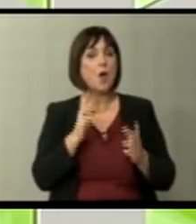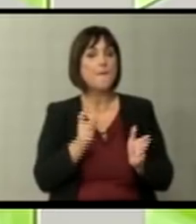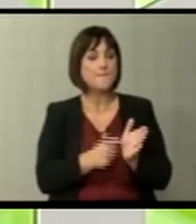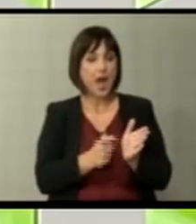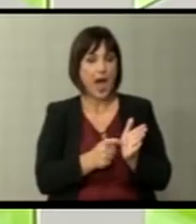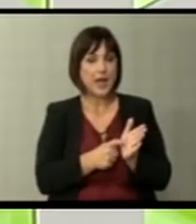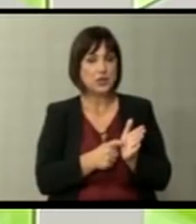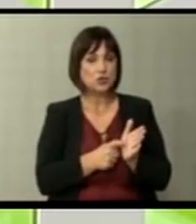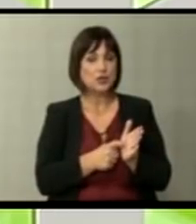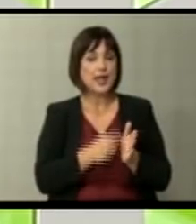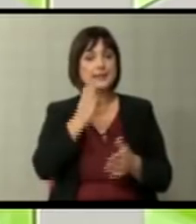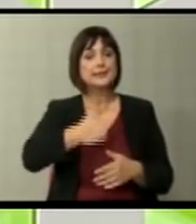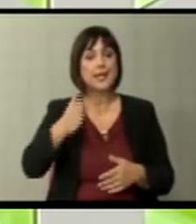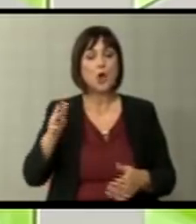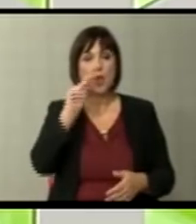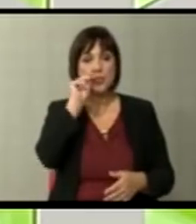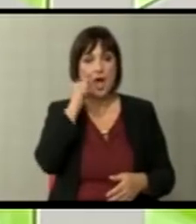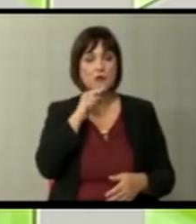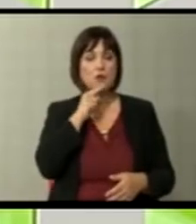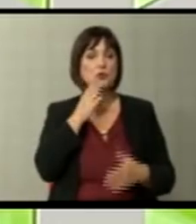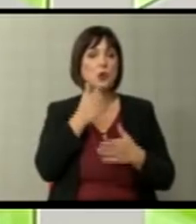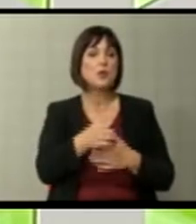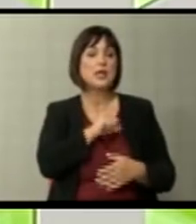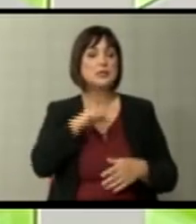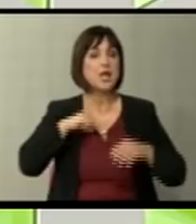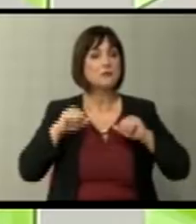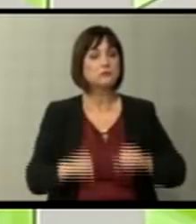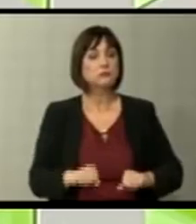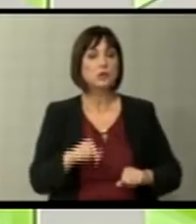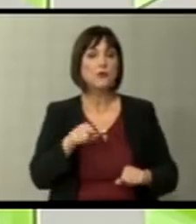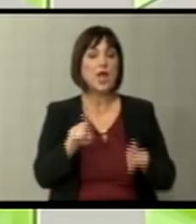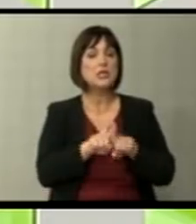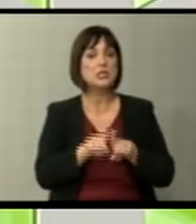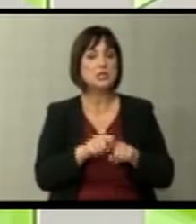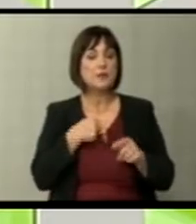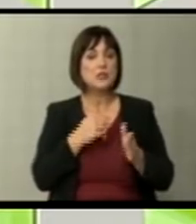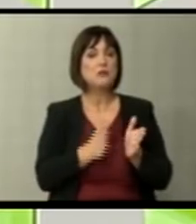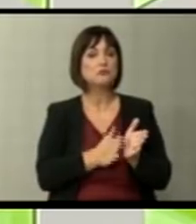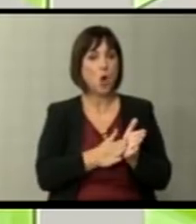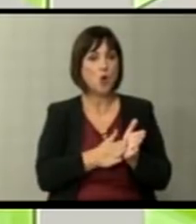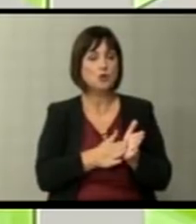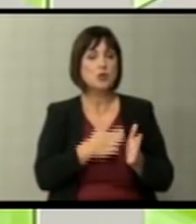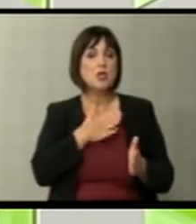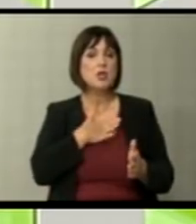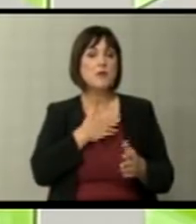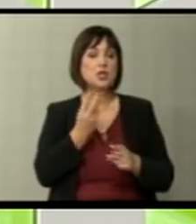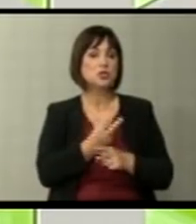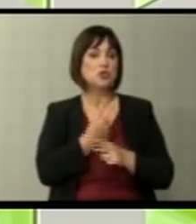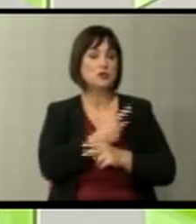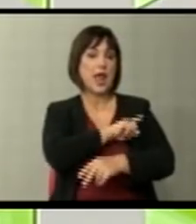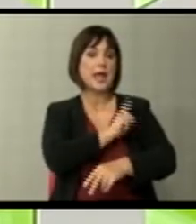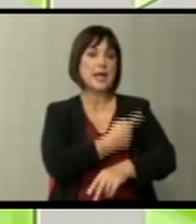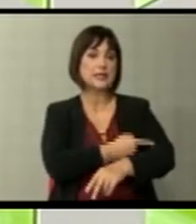да секој народ што ќе се определи за самоопределување исто така да докаже дека има државотворен